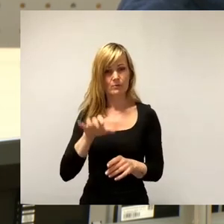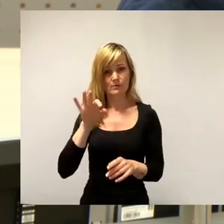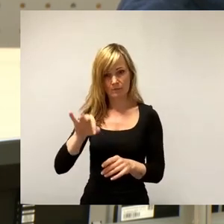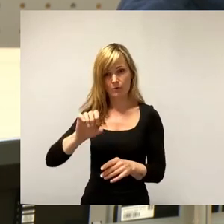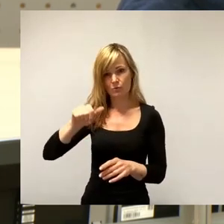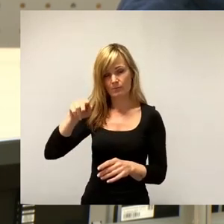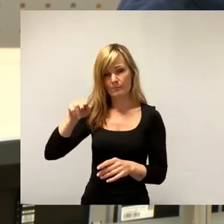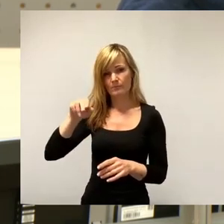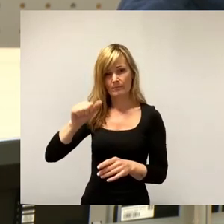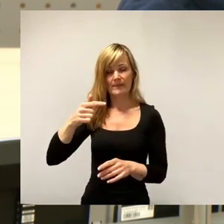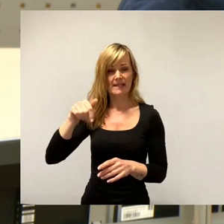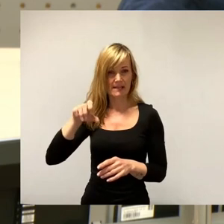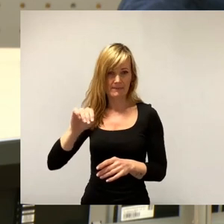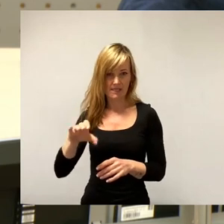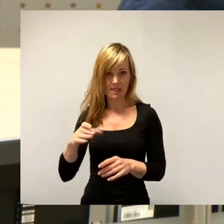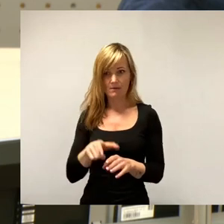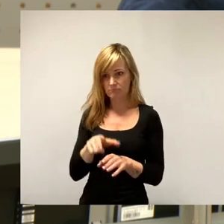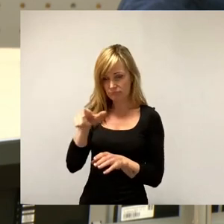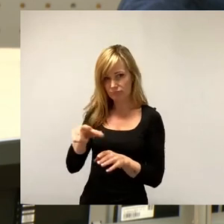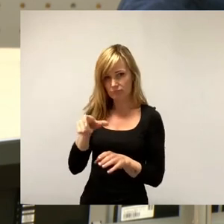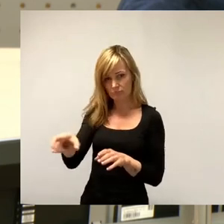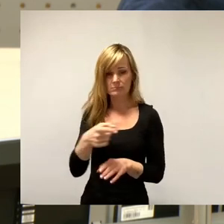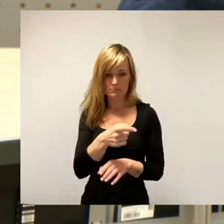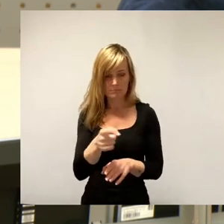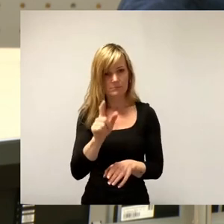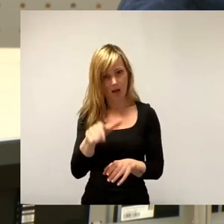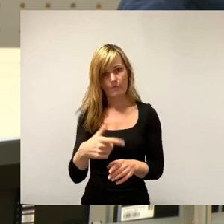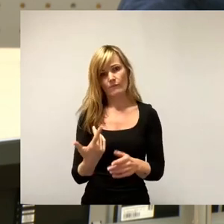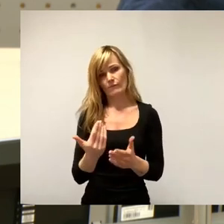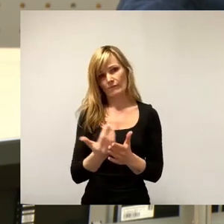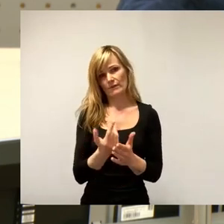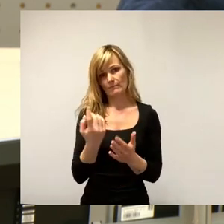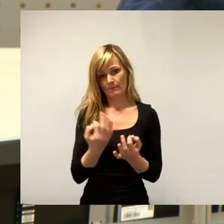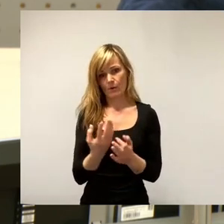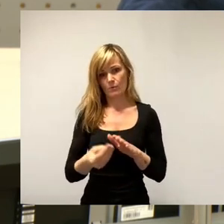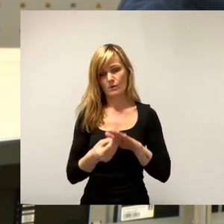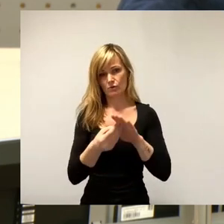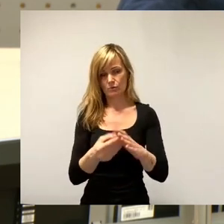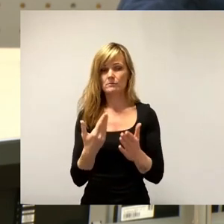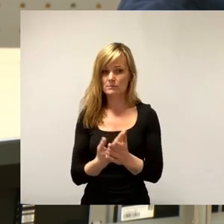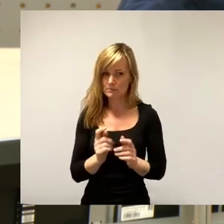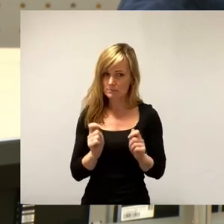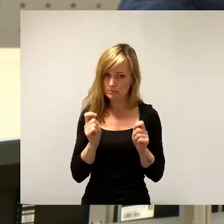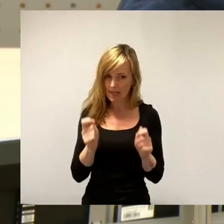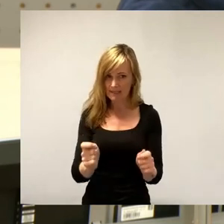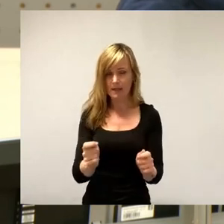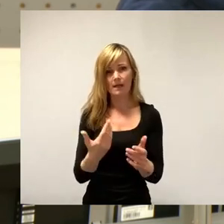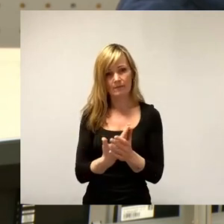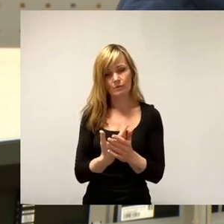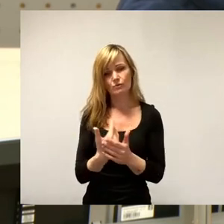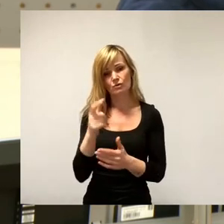Unterstützung der Stadt mehr als verdient. Mit diesem Antrag wollen wir genau diese Unterstützung für unsere Unternehmer einfordern und bitten hier in Zustimmung.